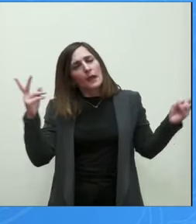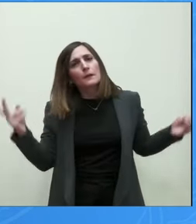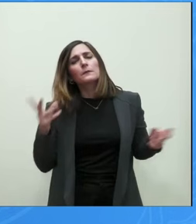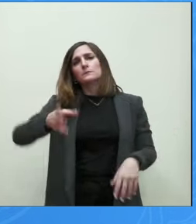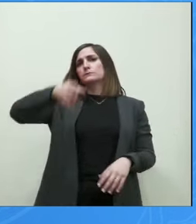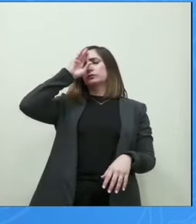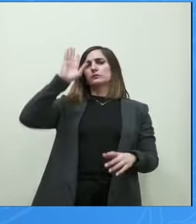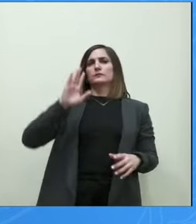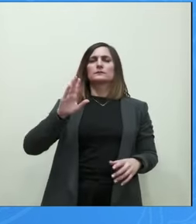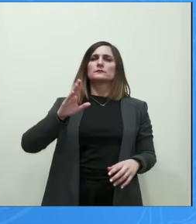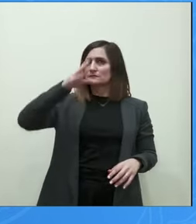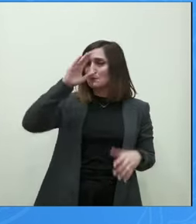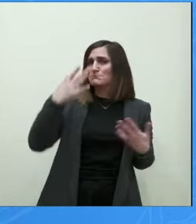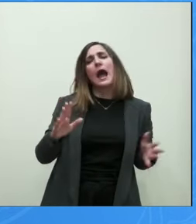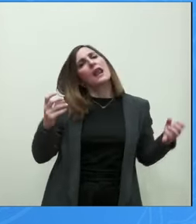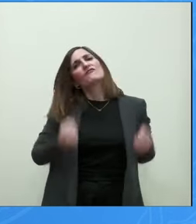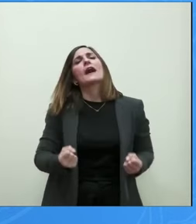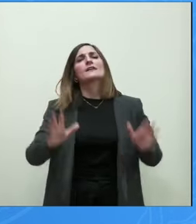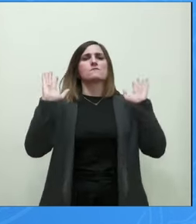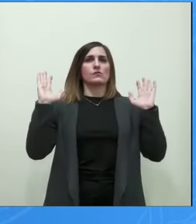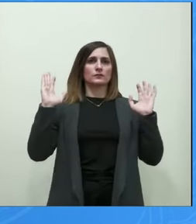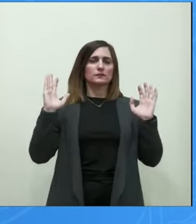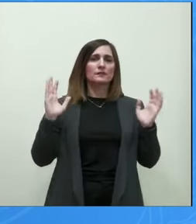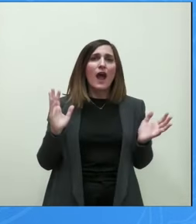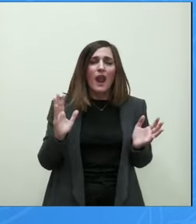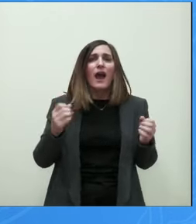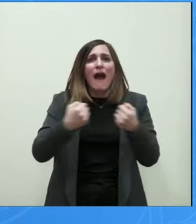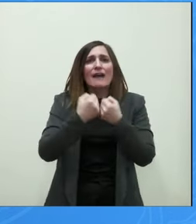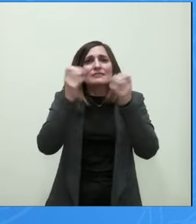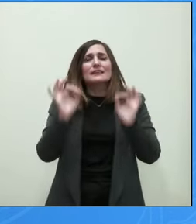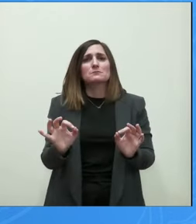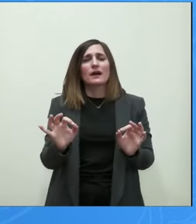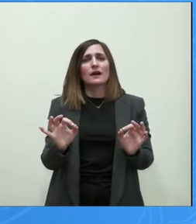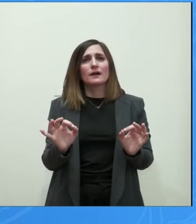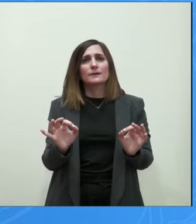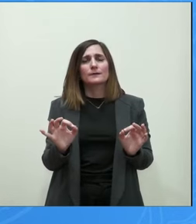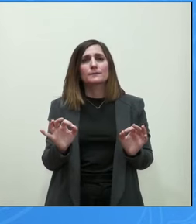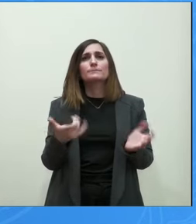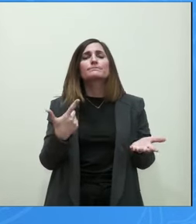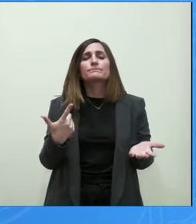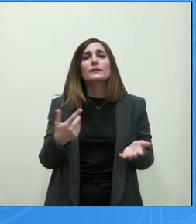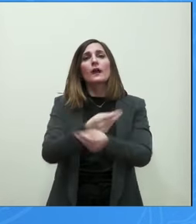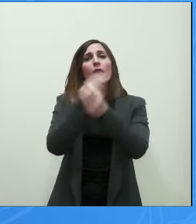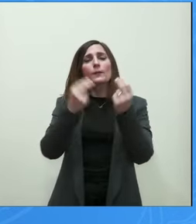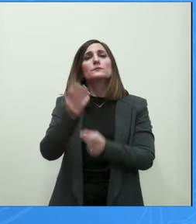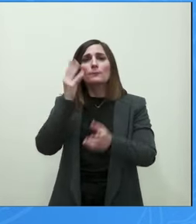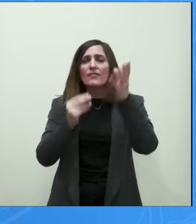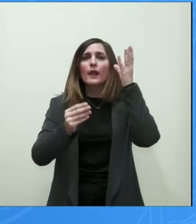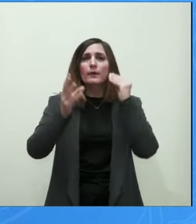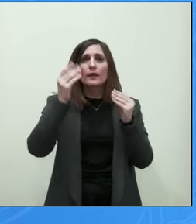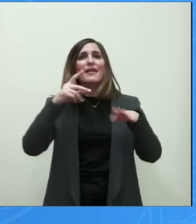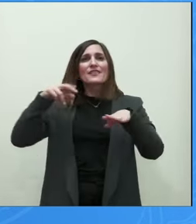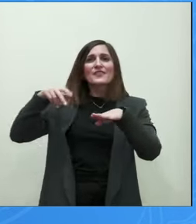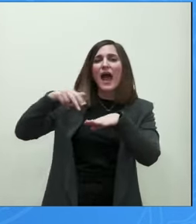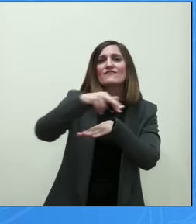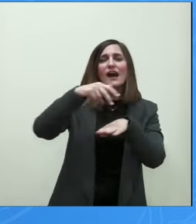βαρύς ο τραυματισμός παρόλα αυτά ήταν ατύχημα και ενημερωνόμαστε ότι κάποιες από τις διαβάσεις αυτές